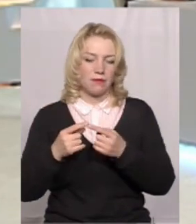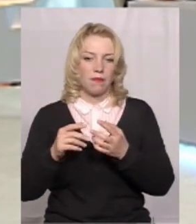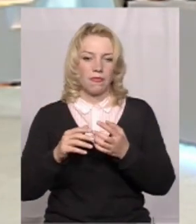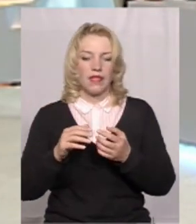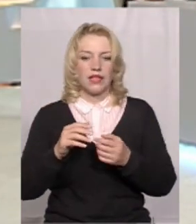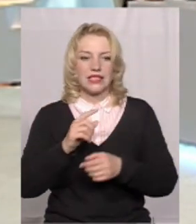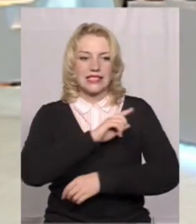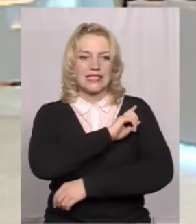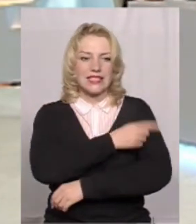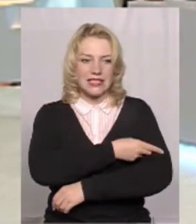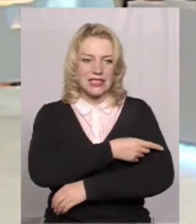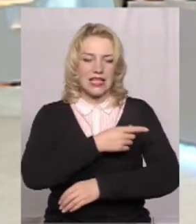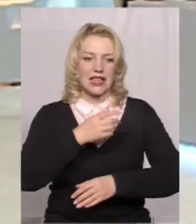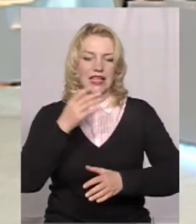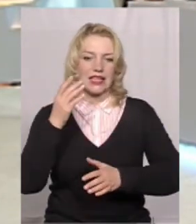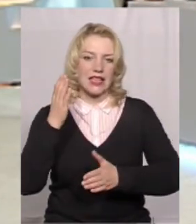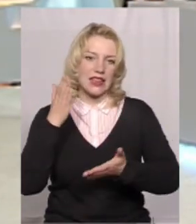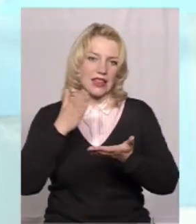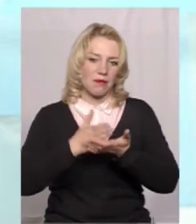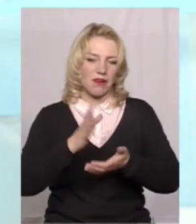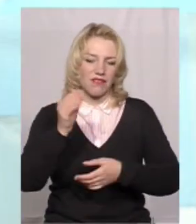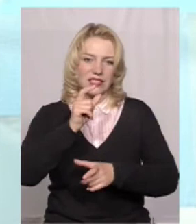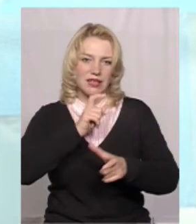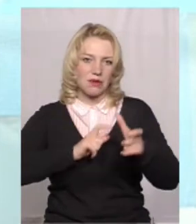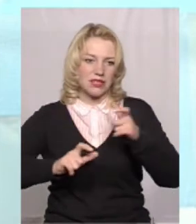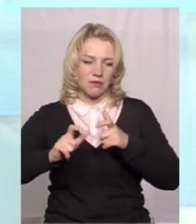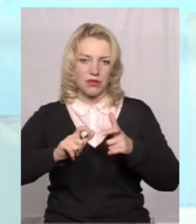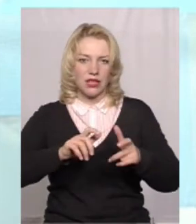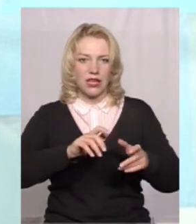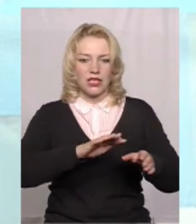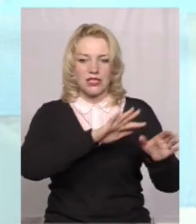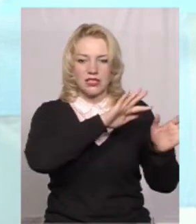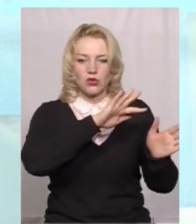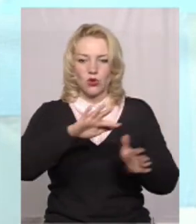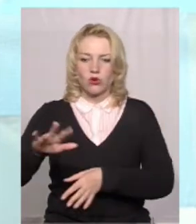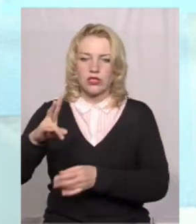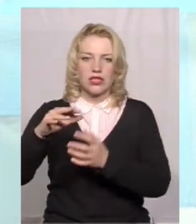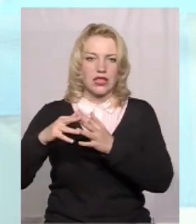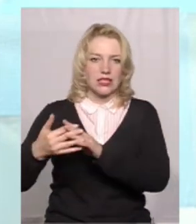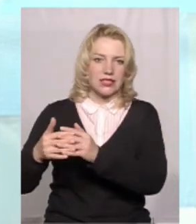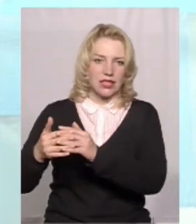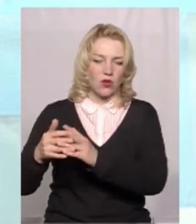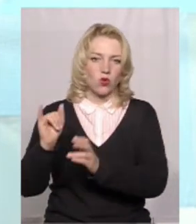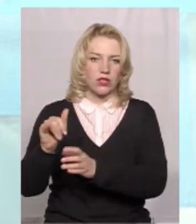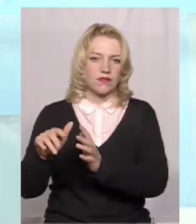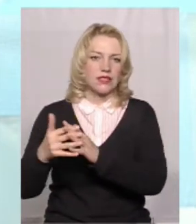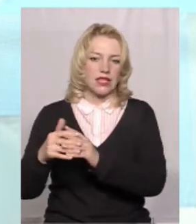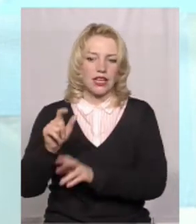Силу напрямок і весь пестицид зноситься на населений пункт. Від цього страждають люди,